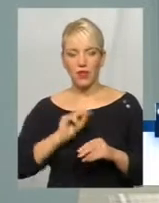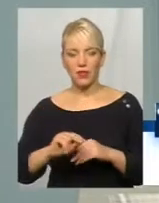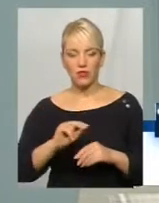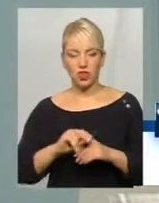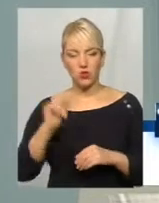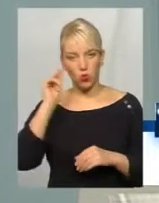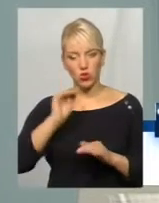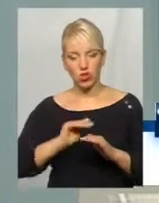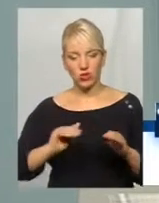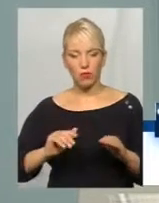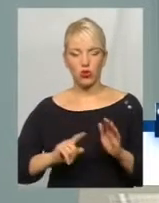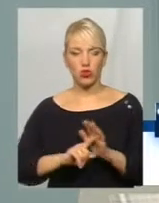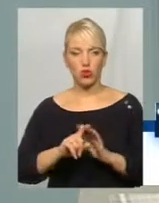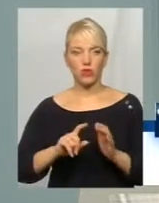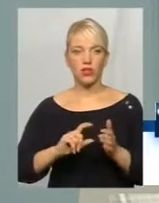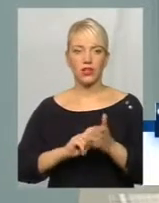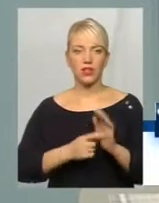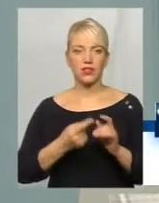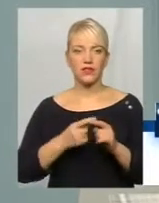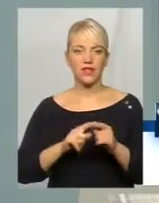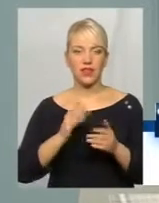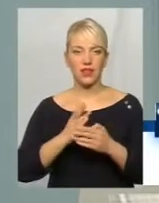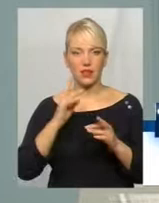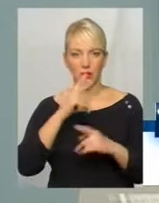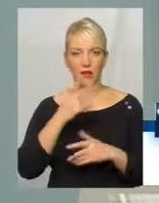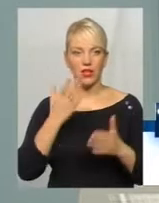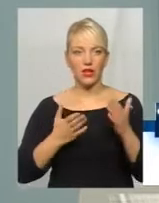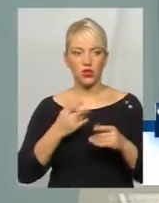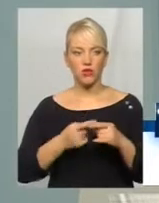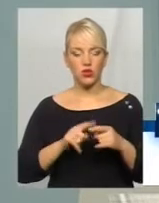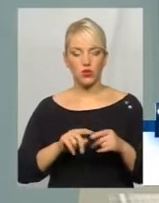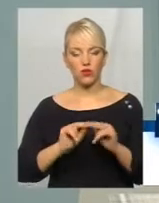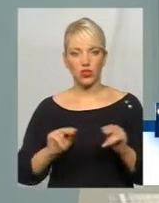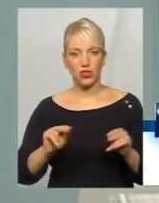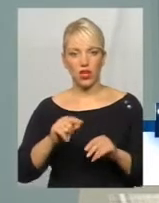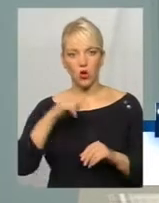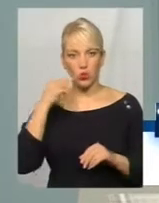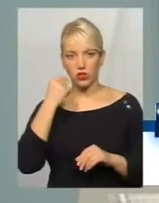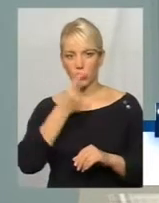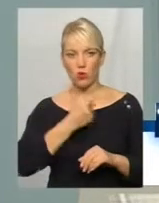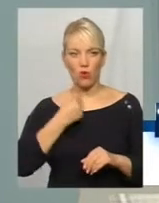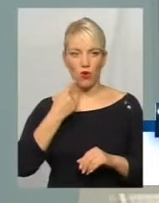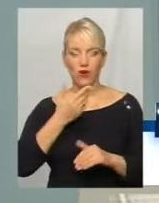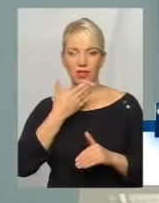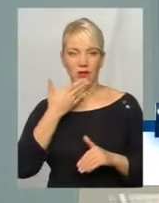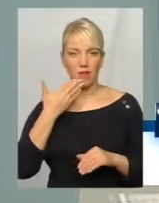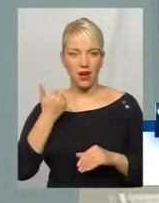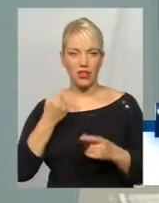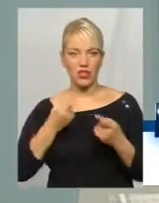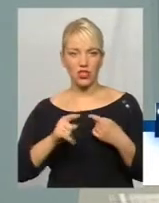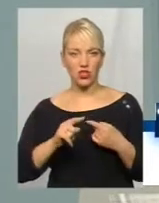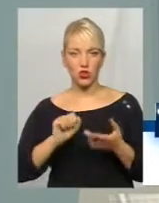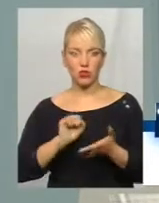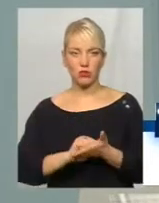початкових класів, це є неправильно. Якщо у цього вчителя російської мови немає іншого